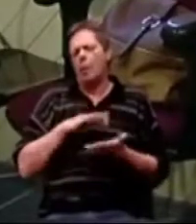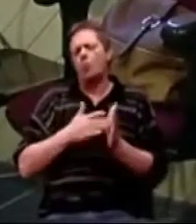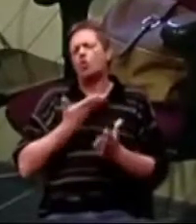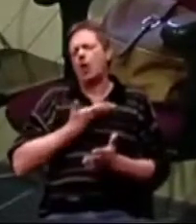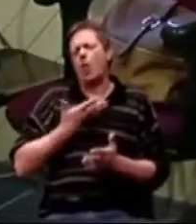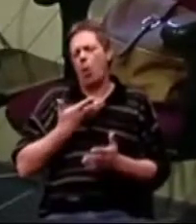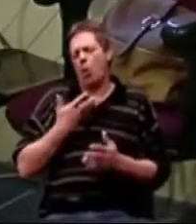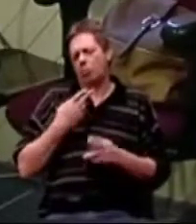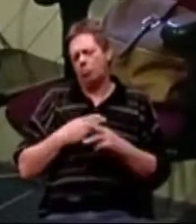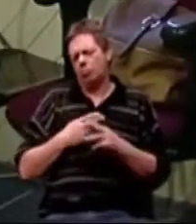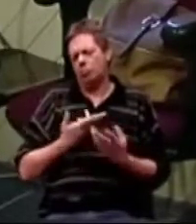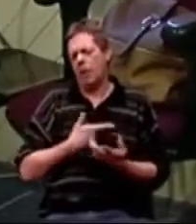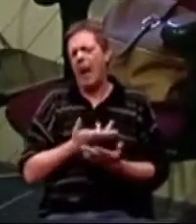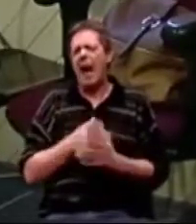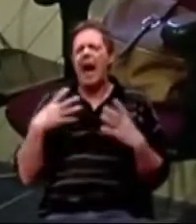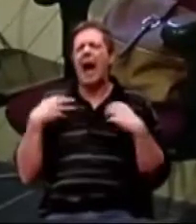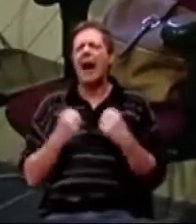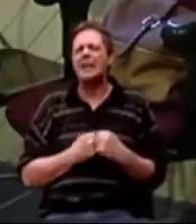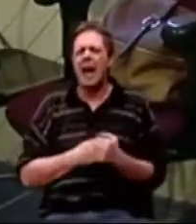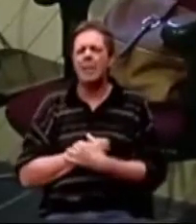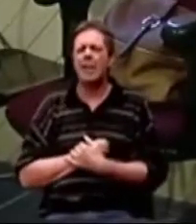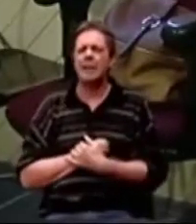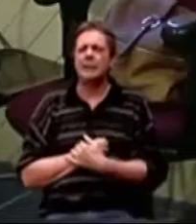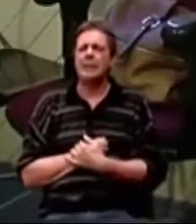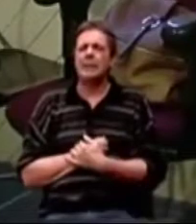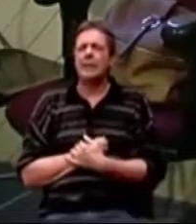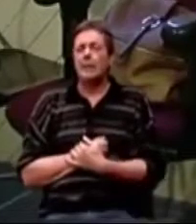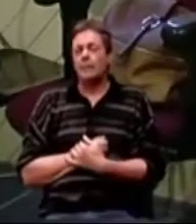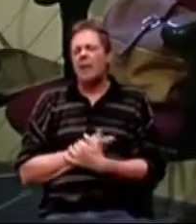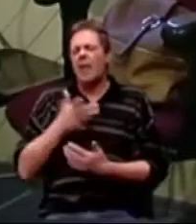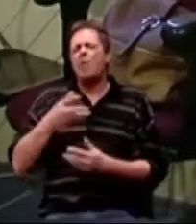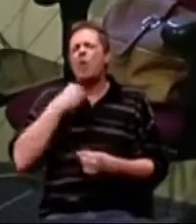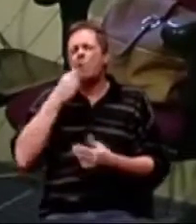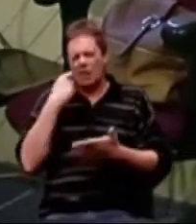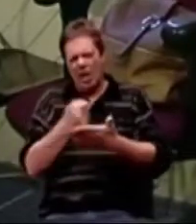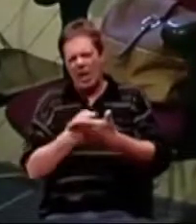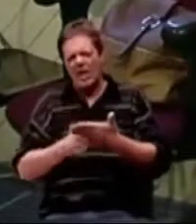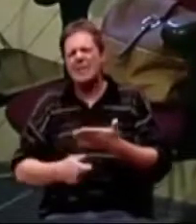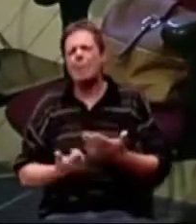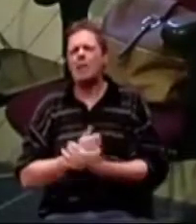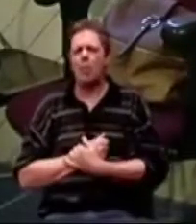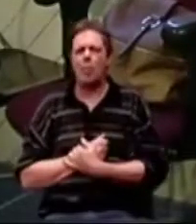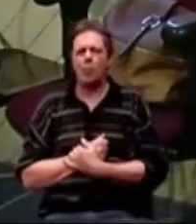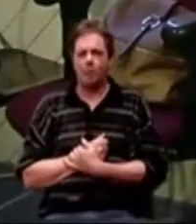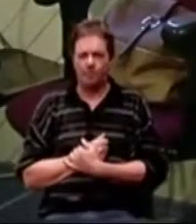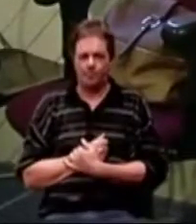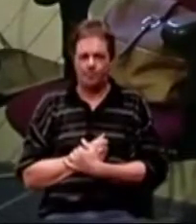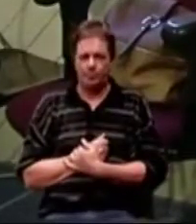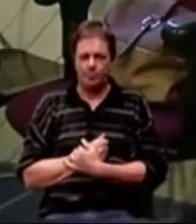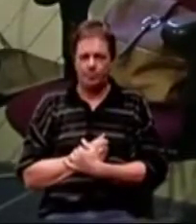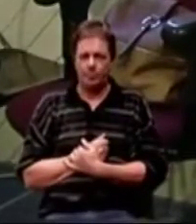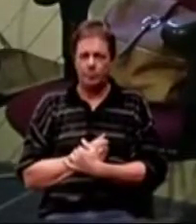I jedan dan, to nam je ona pričala, to imamo s takav priča, to zapisujemo jer to bi se trebalo knjiga napisati o svemu tome.